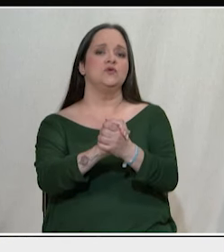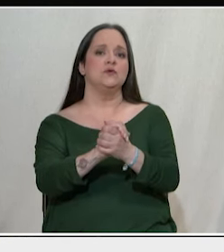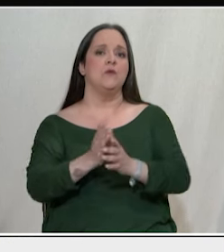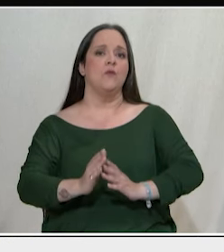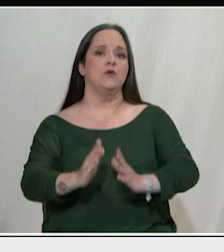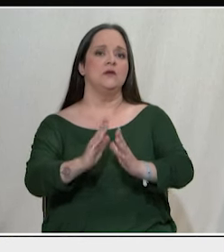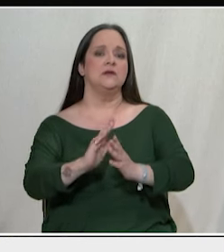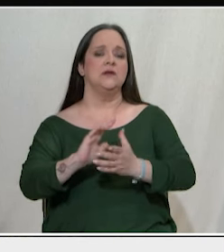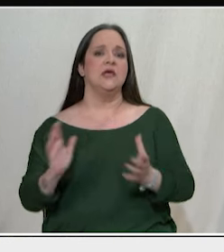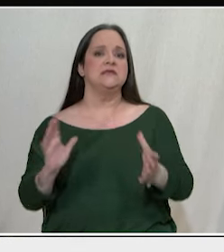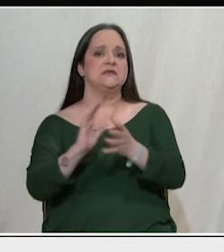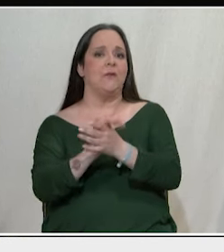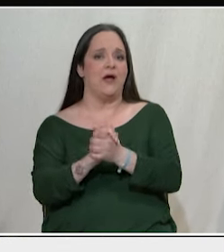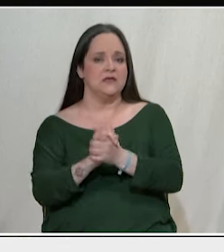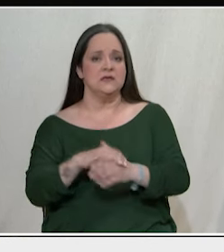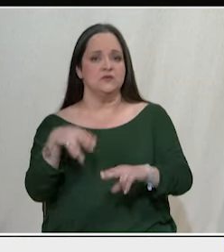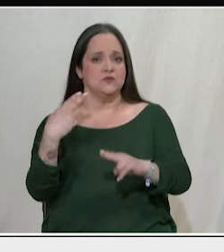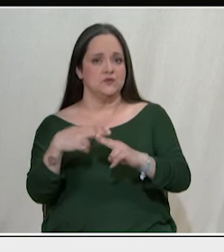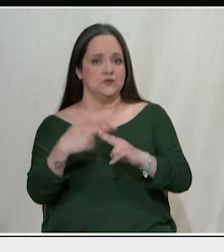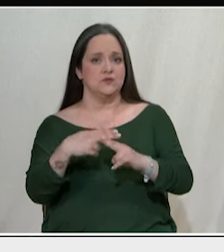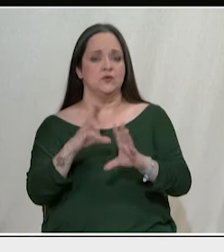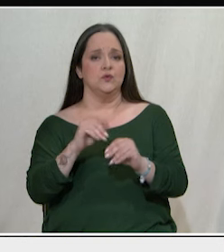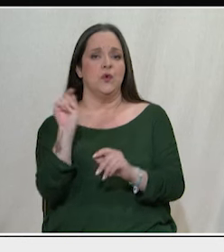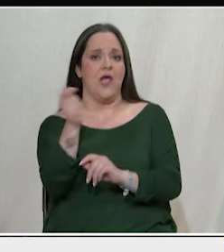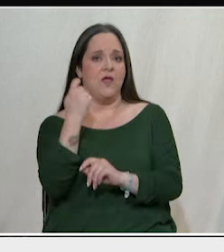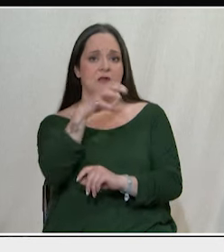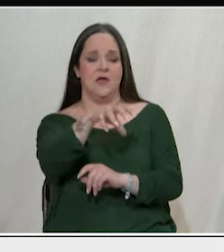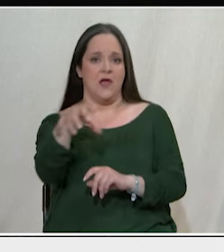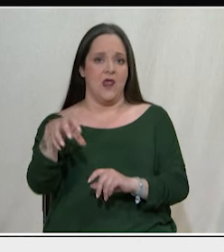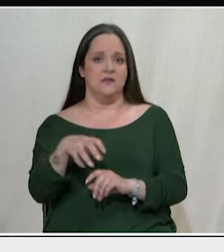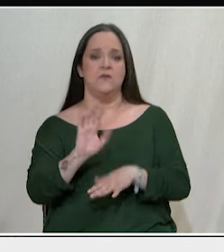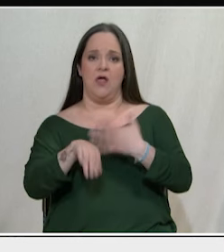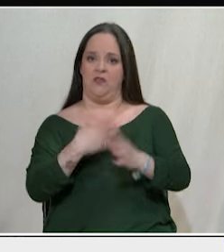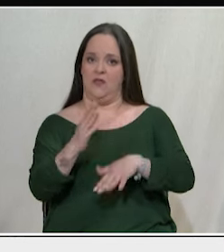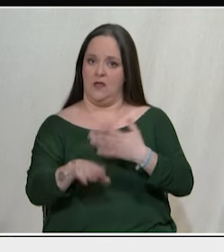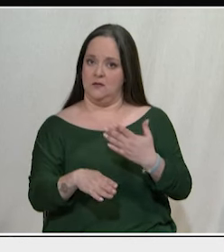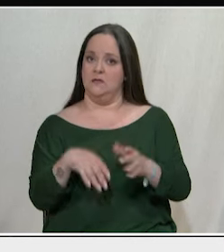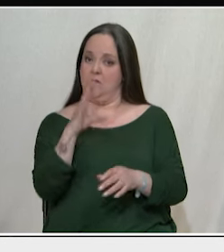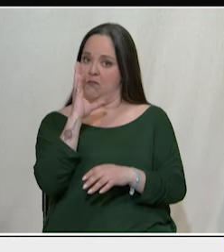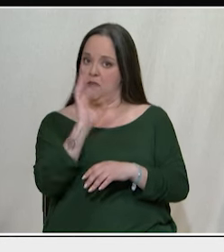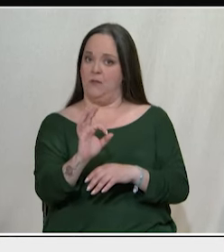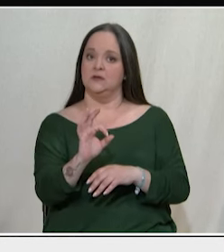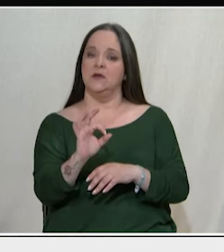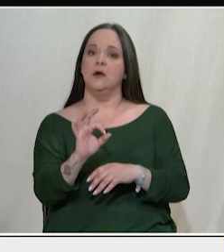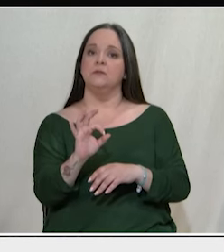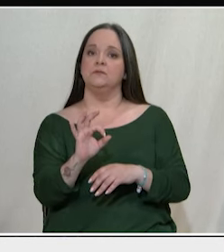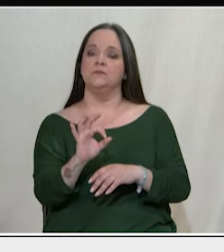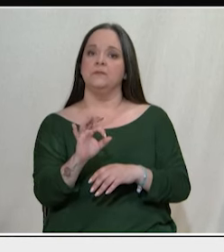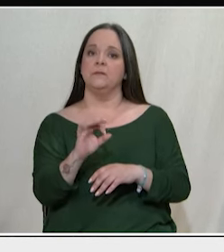είναι οι συμμαχίες που παίρνουν ρόλο για τα έθνη κράτη και σε μία διαδικασία όπου πραγματικά υπάρχει μία